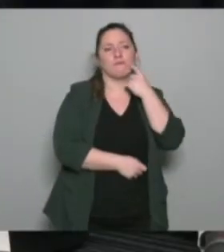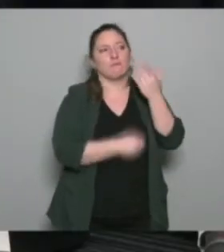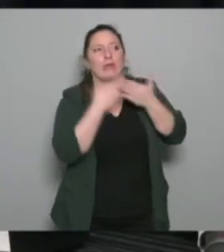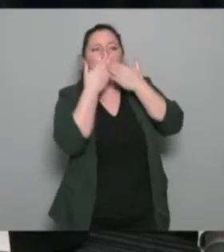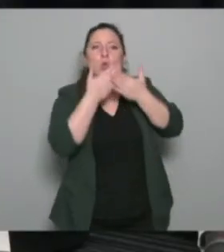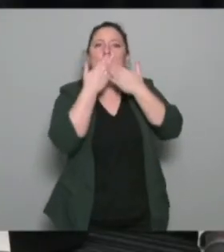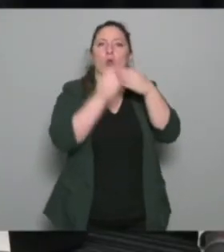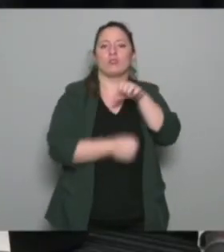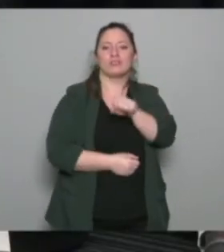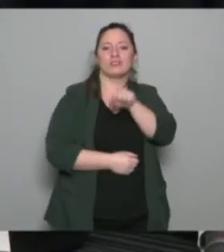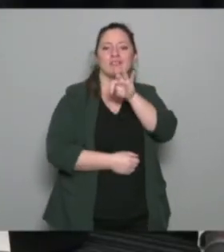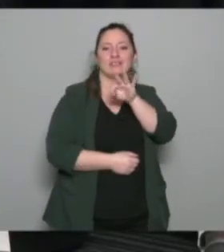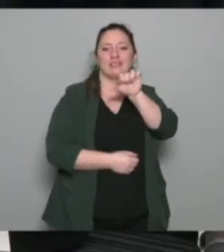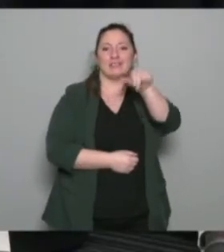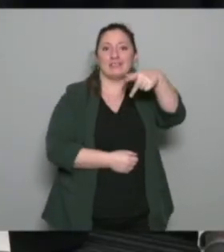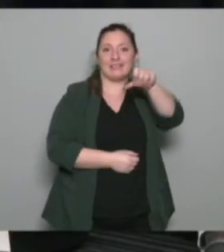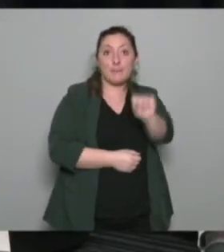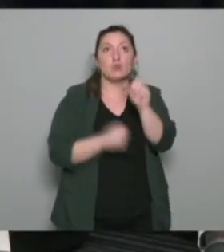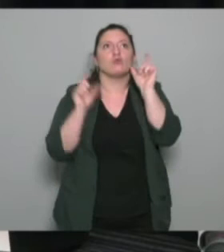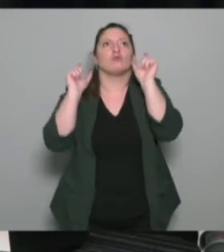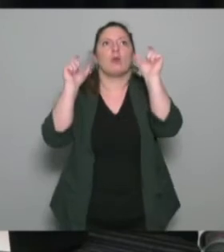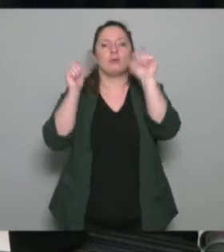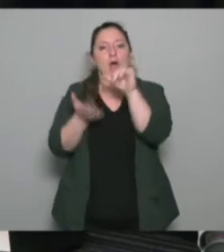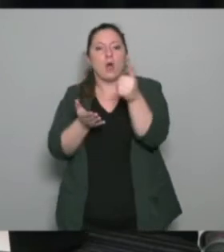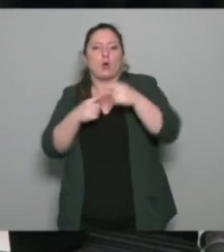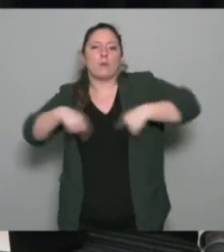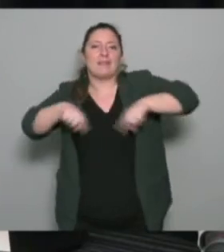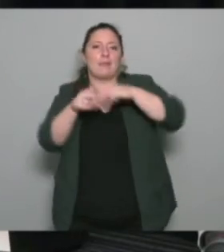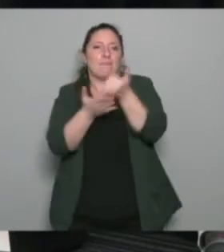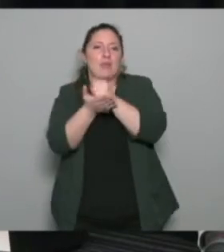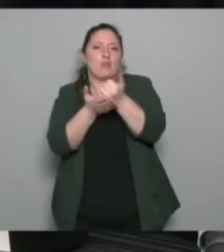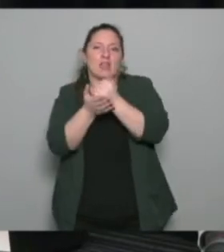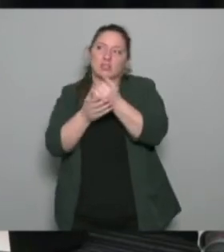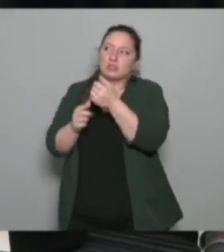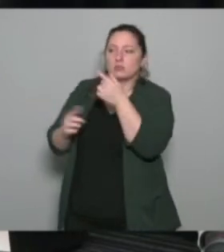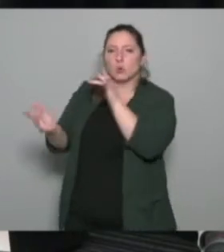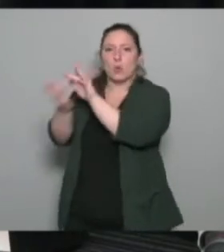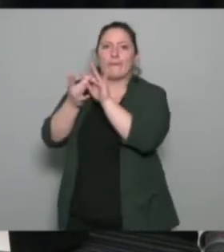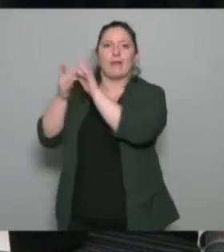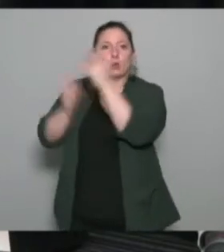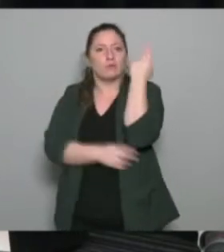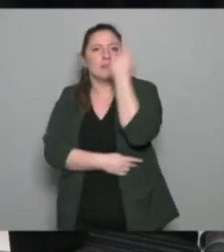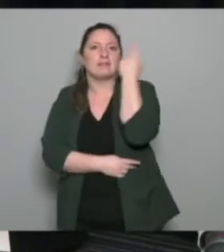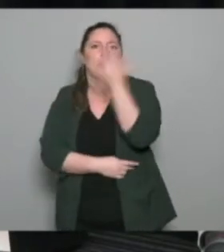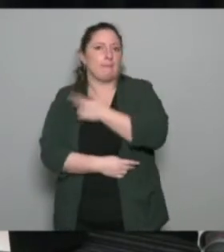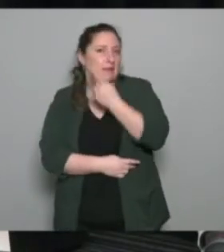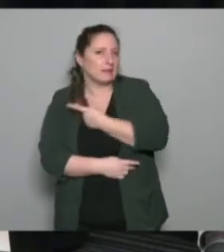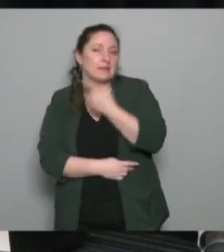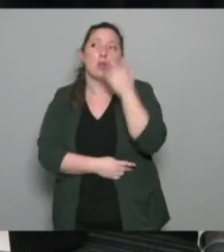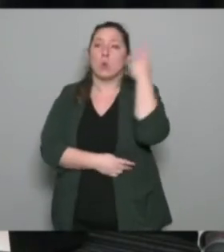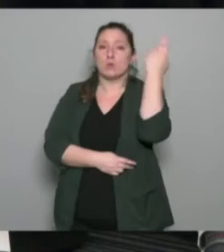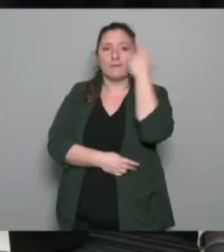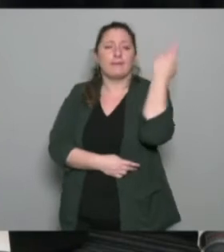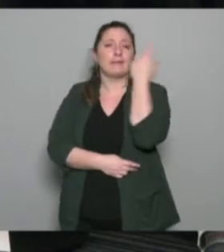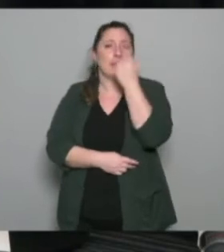encore une fois grâce au comité de pilotage puisqu'on a l'UFR STAPS la fac de médecine et il y a un vrai travail en commun à mettre en place à la fois un partage d